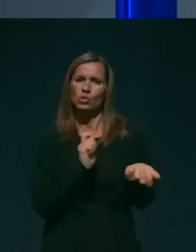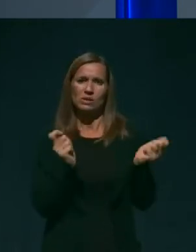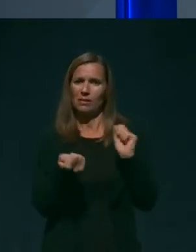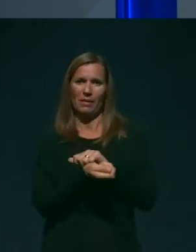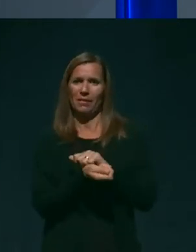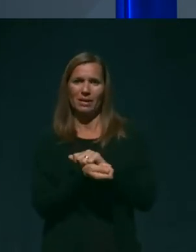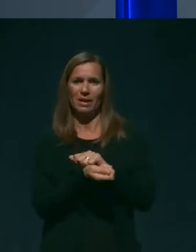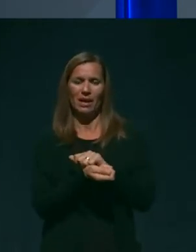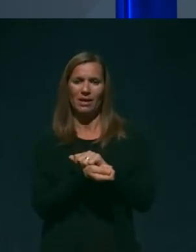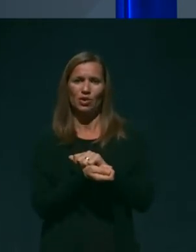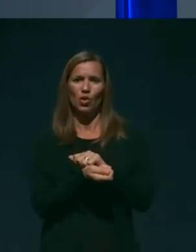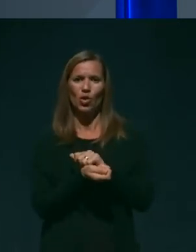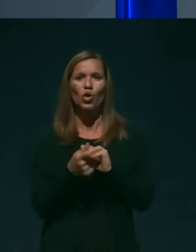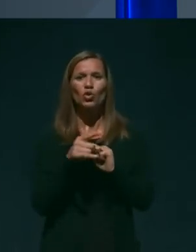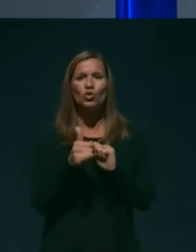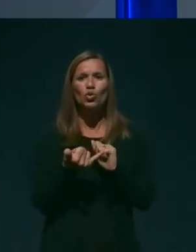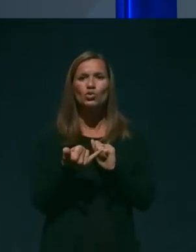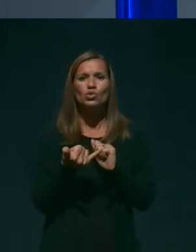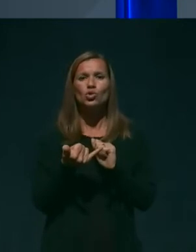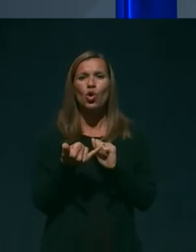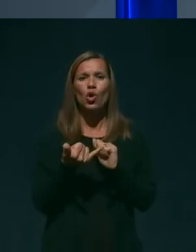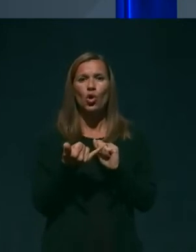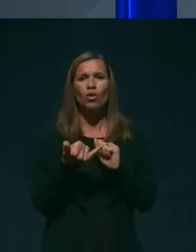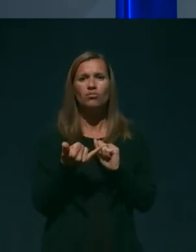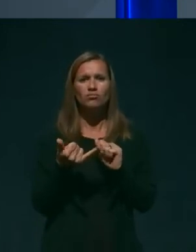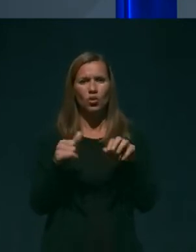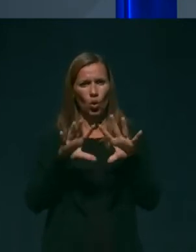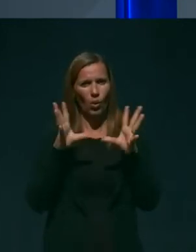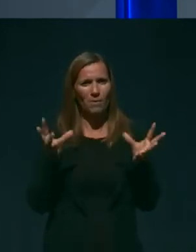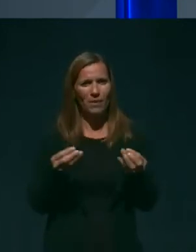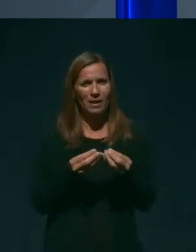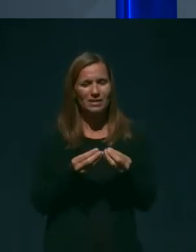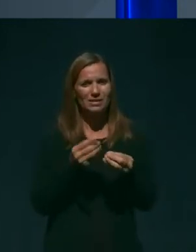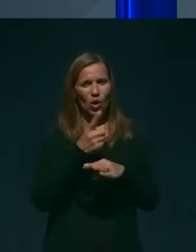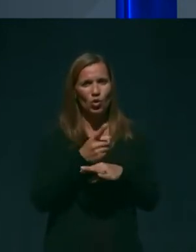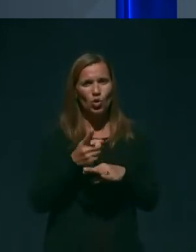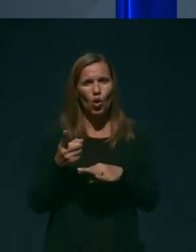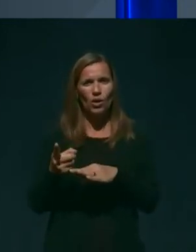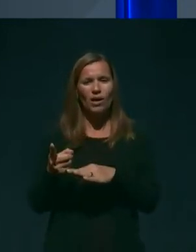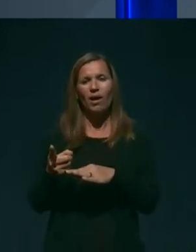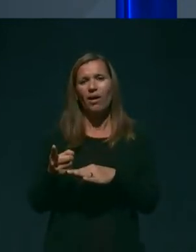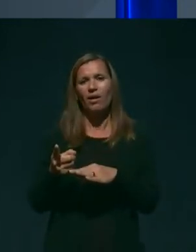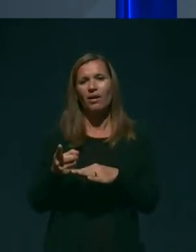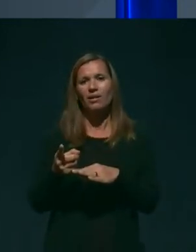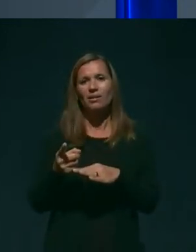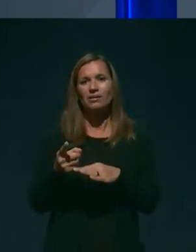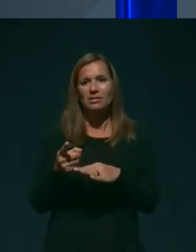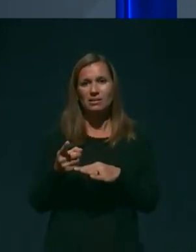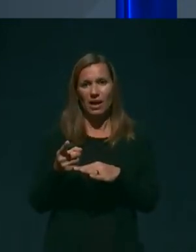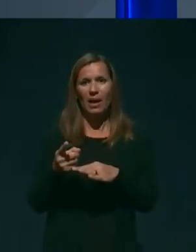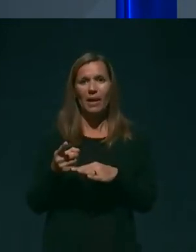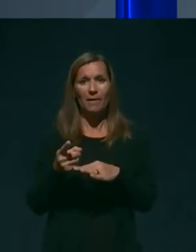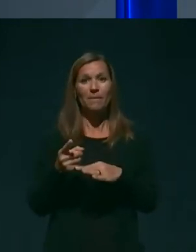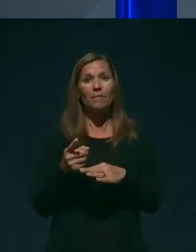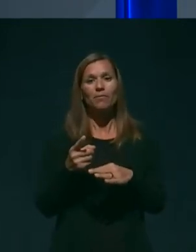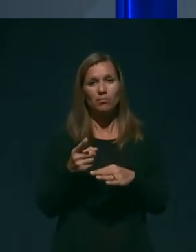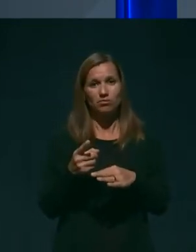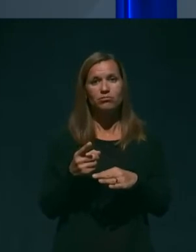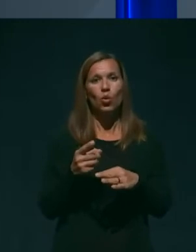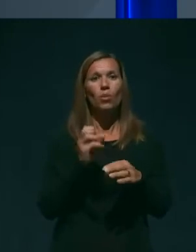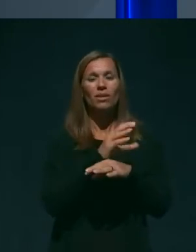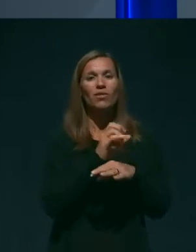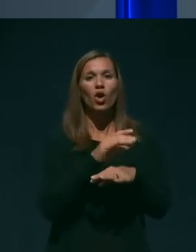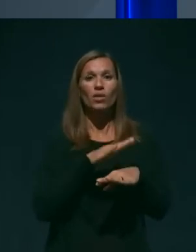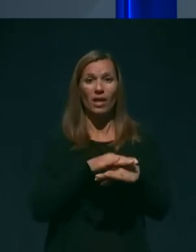pa za kompleksne odloke, ki posegajo seveda na različna področja, se pravi, na notranje zadeve, tudi na zunanje zadeve